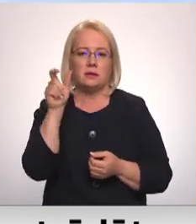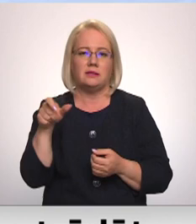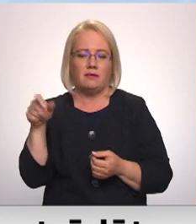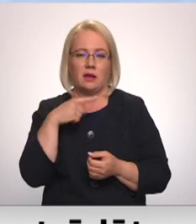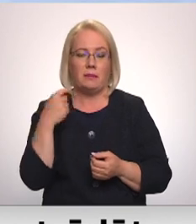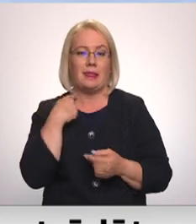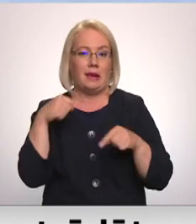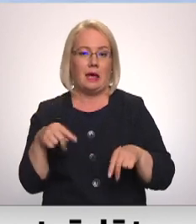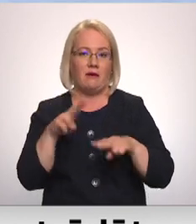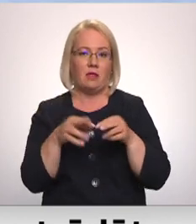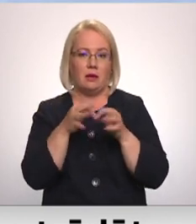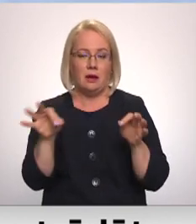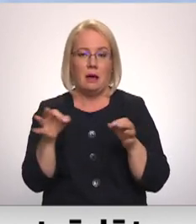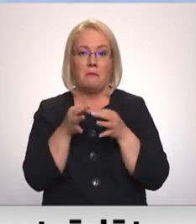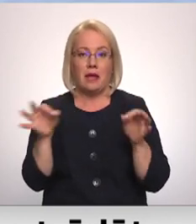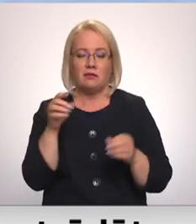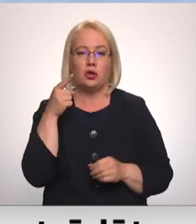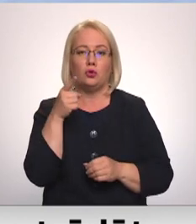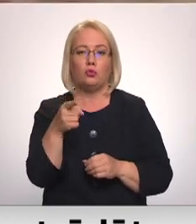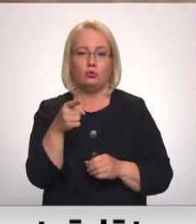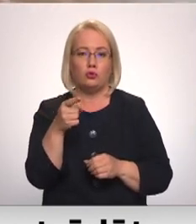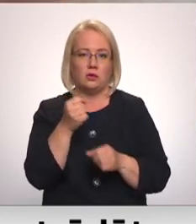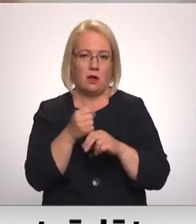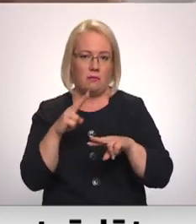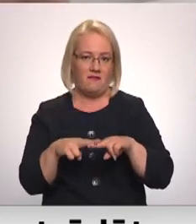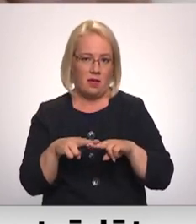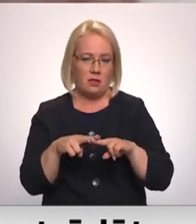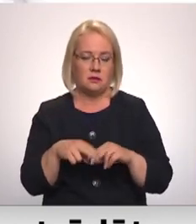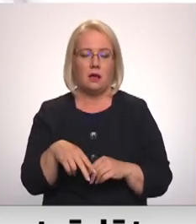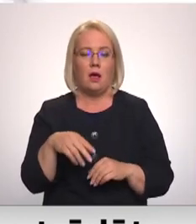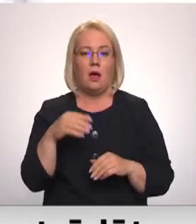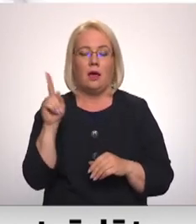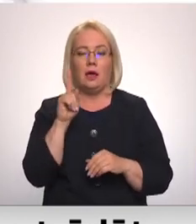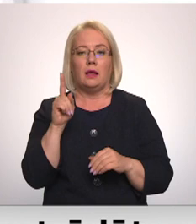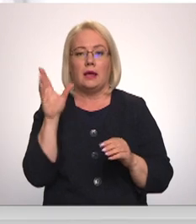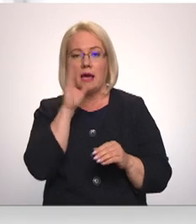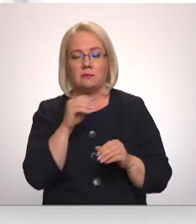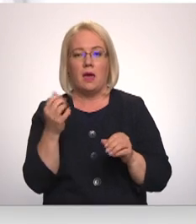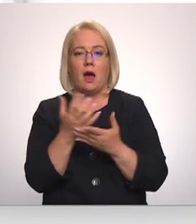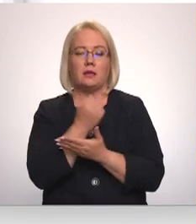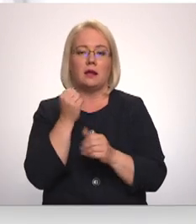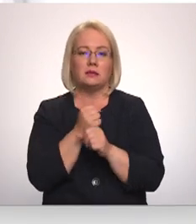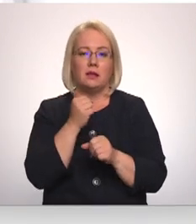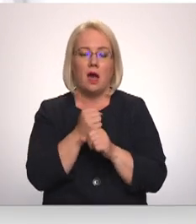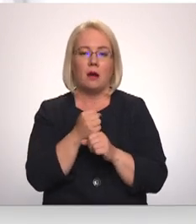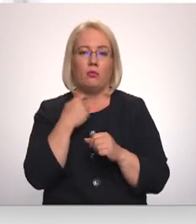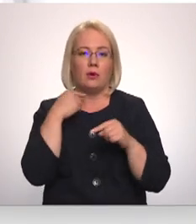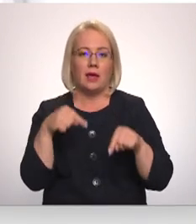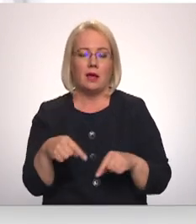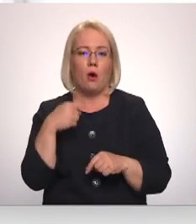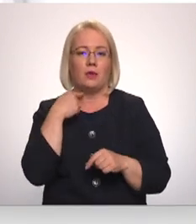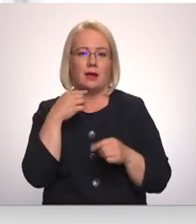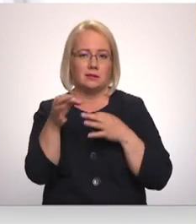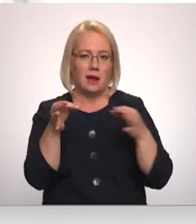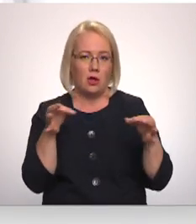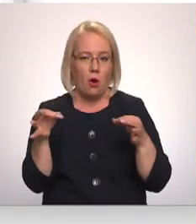pieejamas teju tūkstotas vakances. Lielāks iespējas būs atrast darbiņu Rīgā un Rīgas reģionā, jo šeit arī